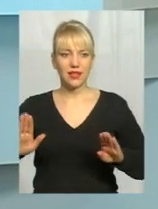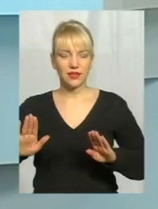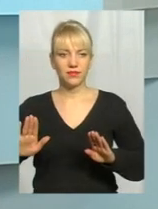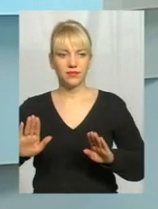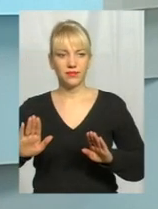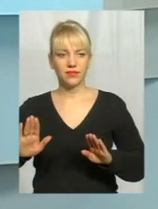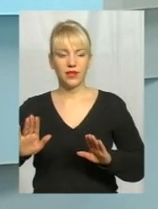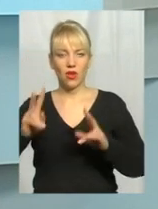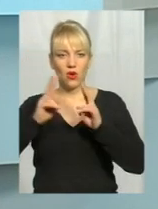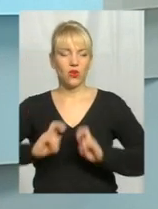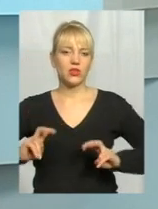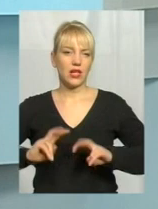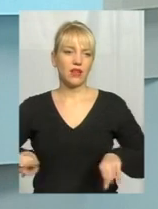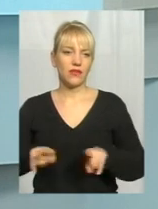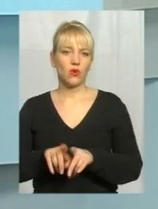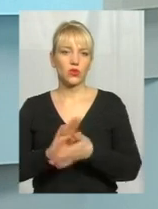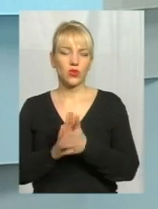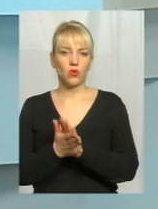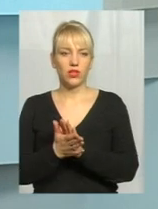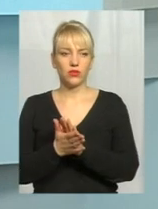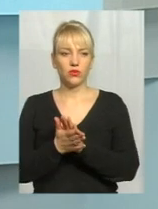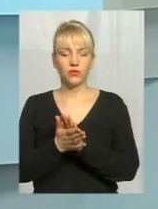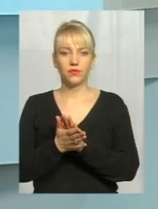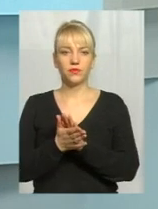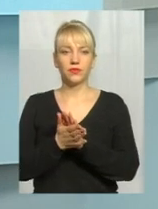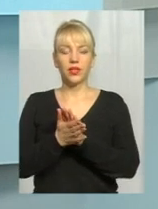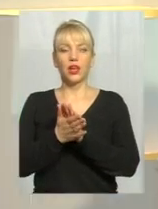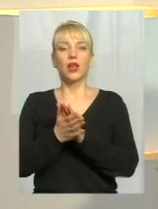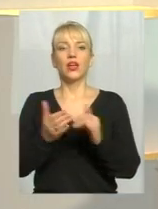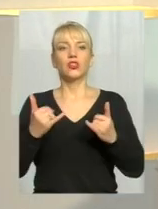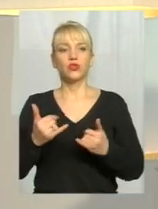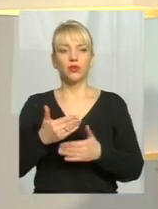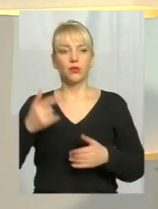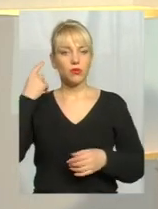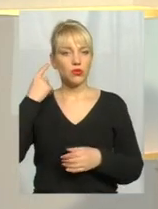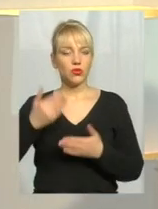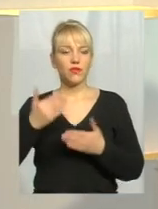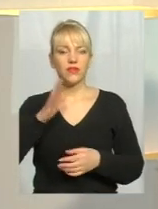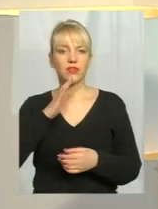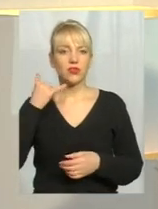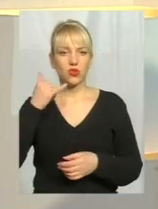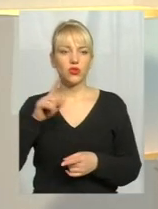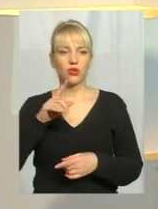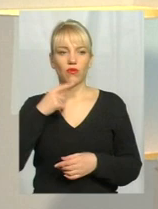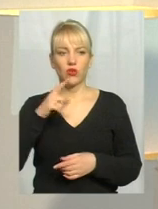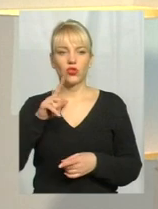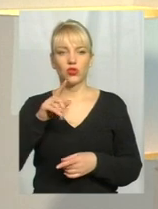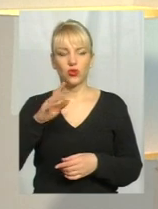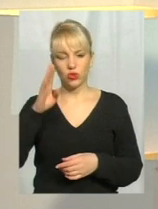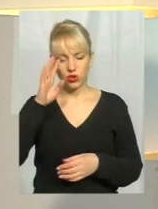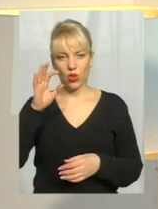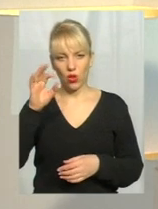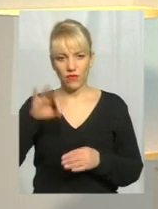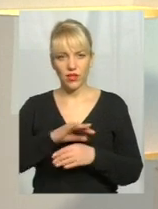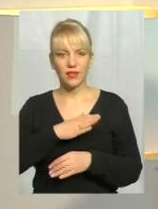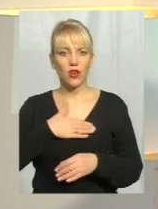напевно, не розглядав таку ситуацію. І щойно ми почули від додзвонювачки, те, що її чоловік не хоче користуватися пільгами. А ще